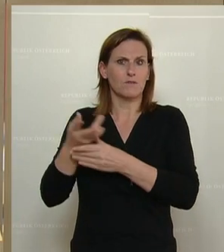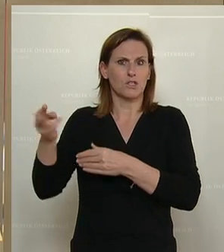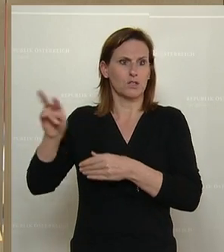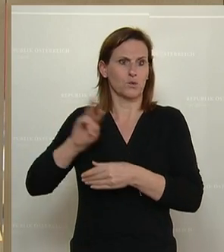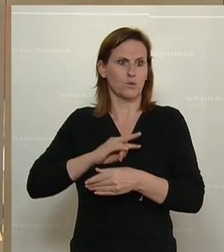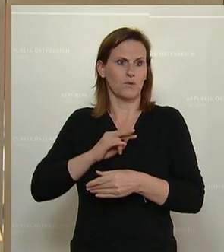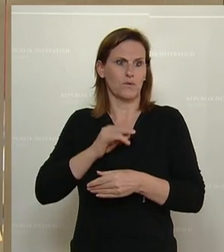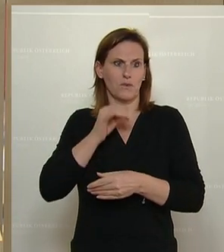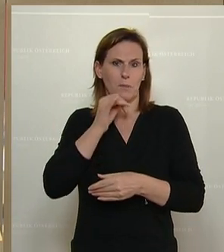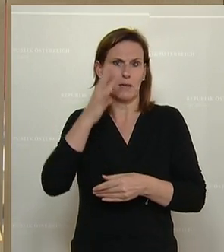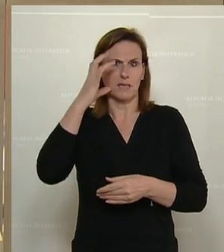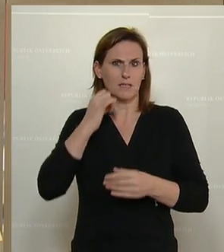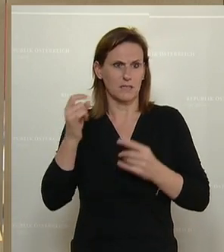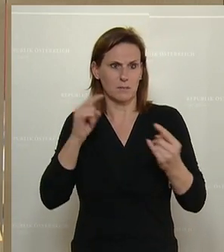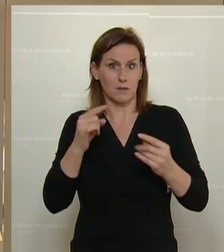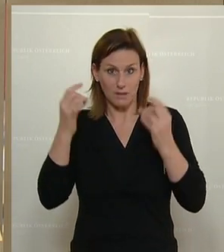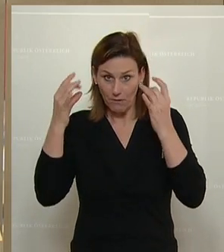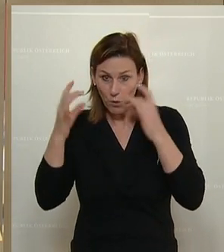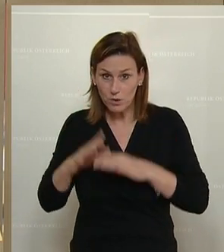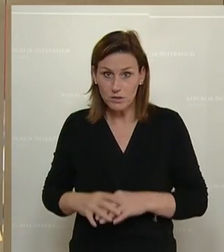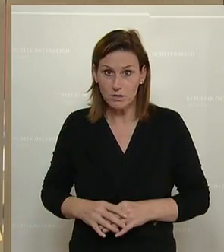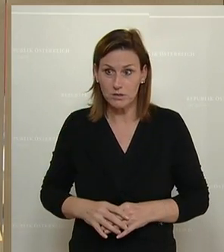ernsthaft an der Debatte, sind Sie nervös?